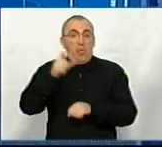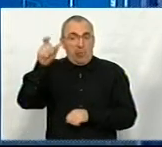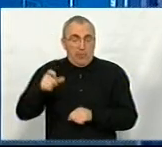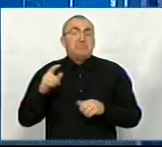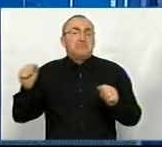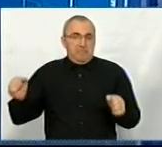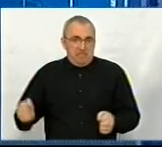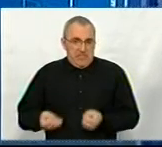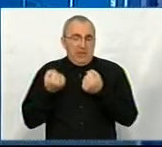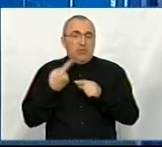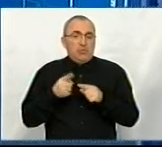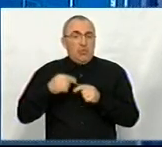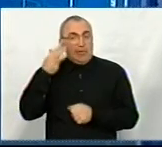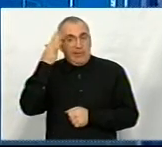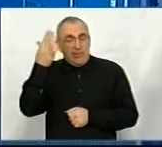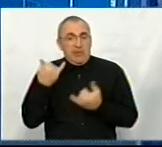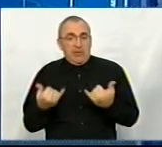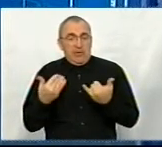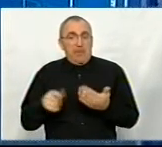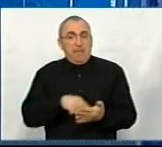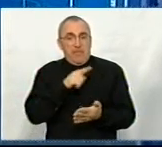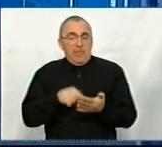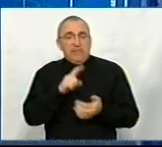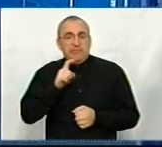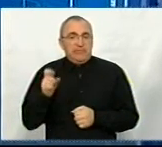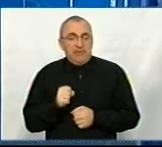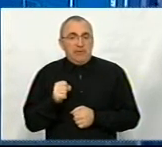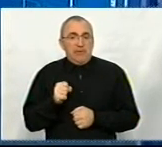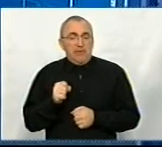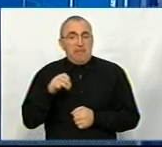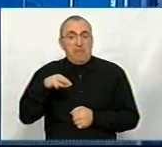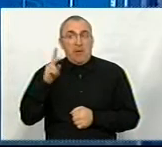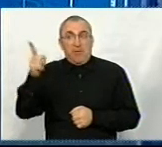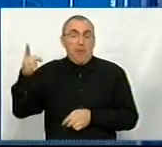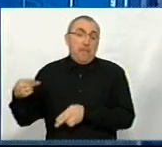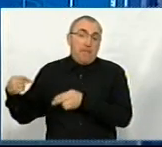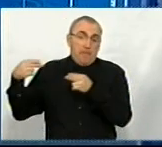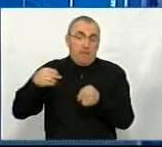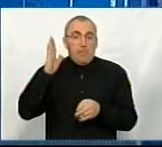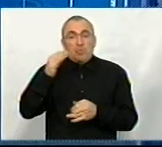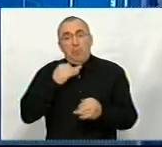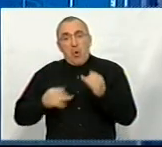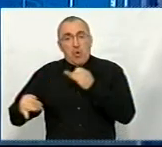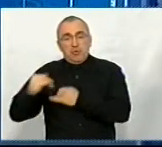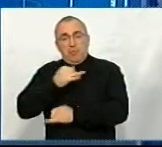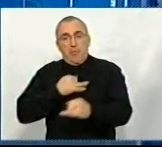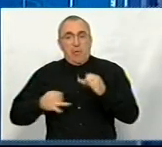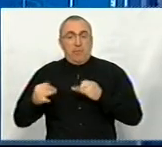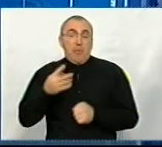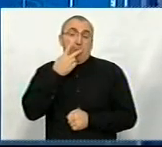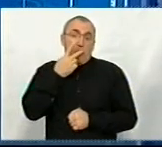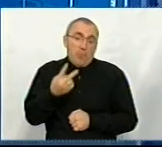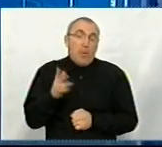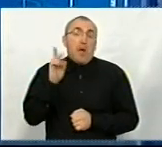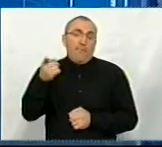також підтримує цю ідею. Зараз тепер вже питання тільки за самим Макдональдсом. Вони приїдуть, будемо розмовляти. Побачимо,